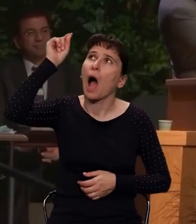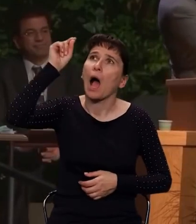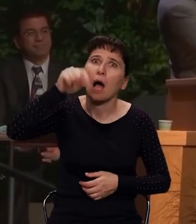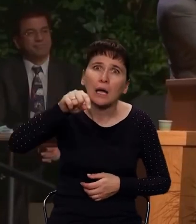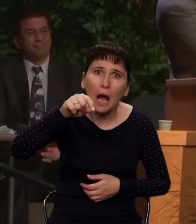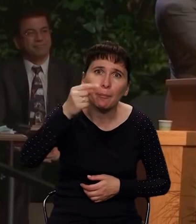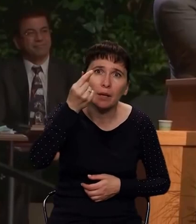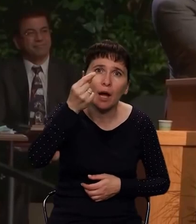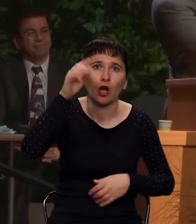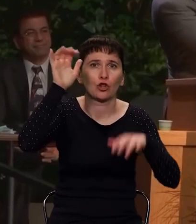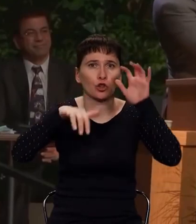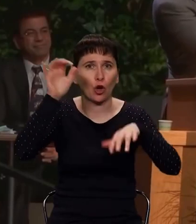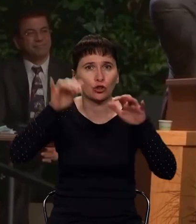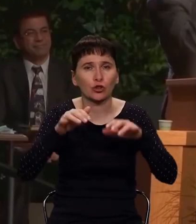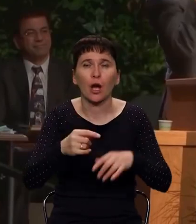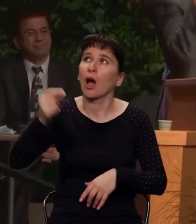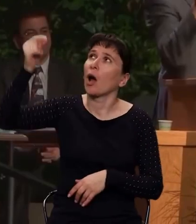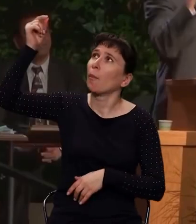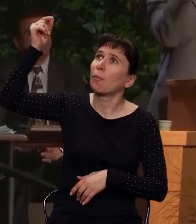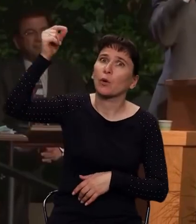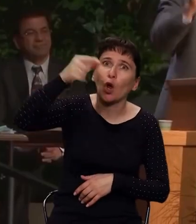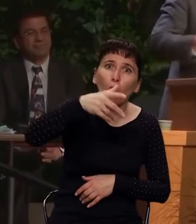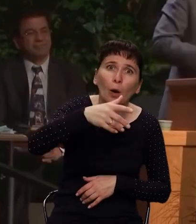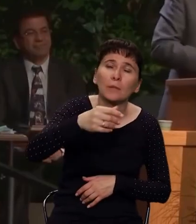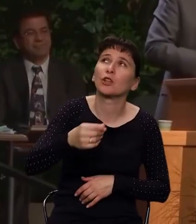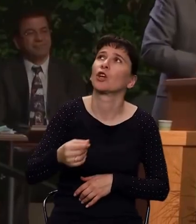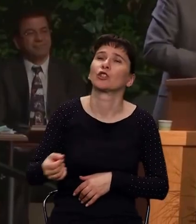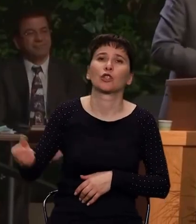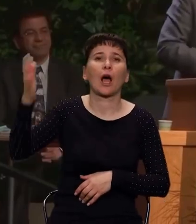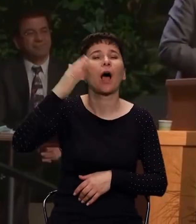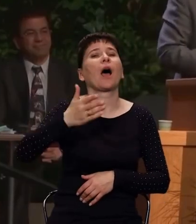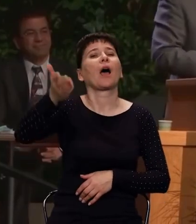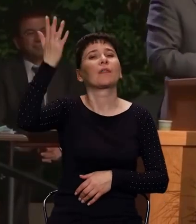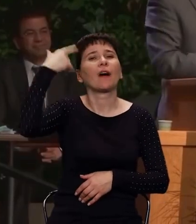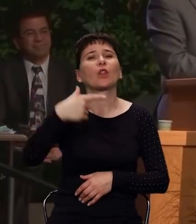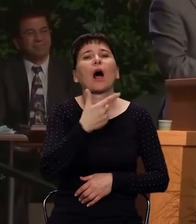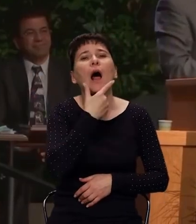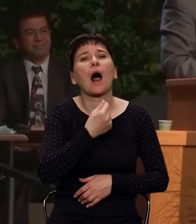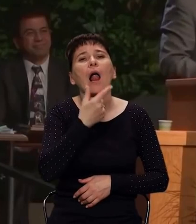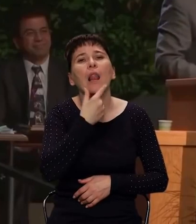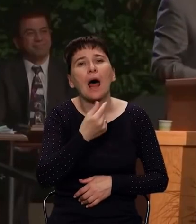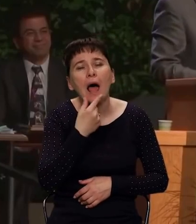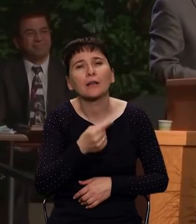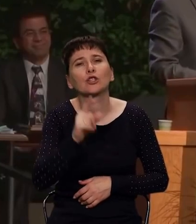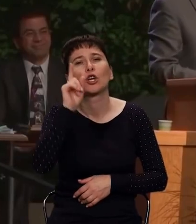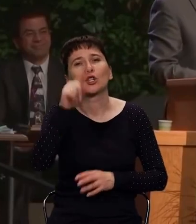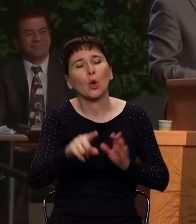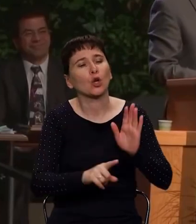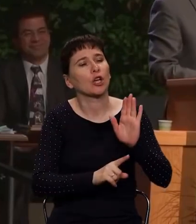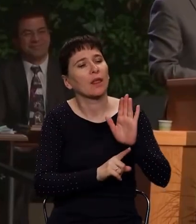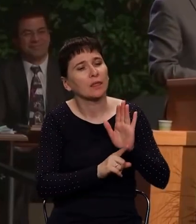дождь. С проминчика зоря и Ленин наш, кулись свою вошку дорогу, також почав из букваря.